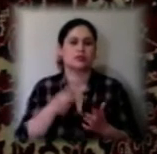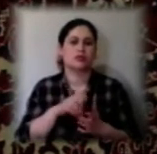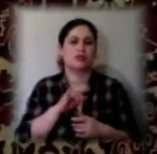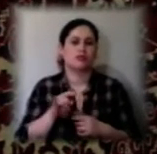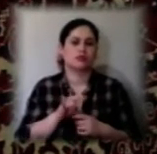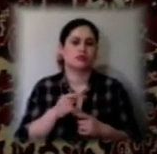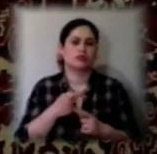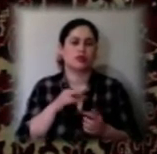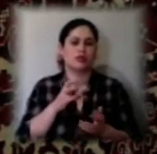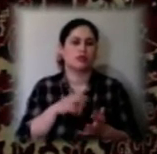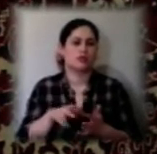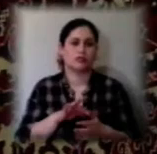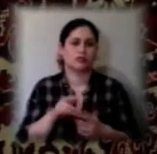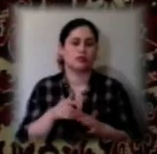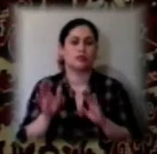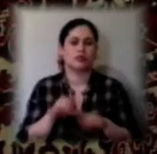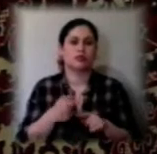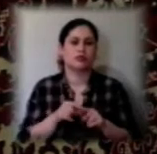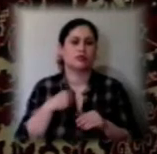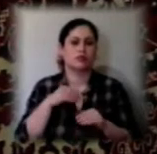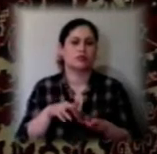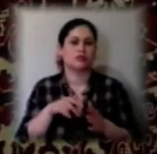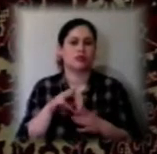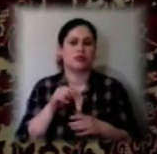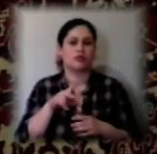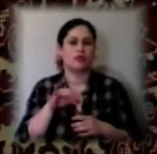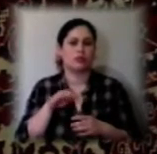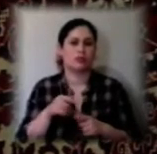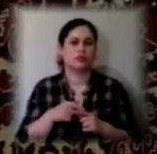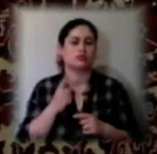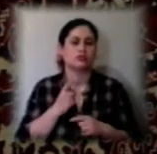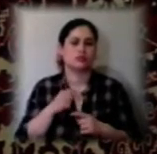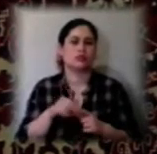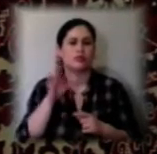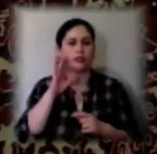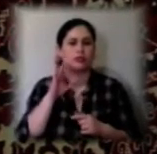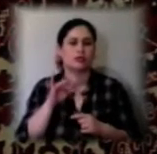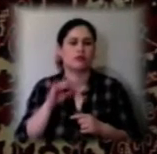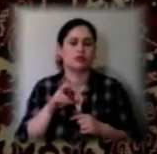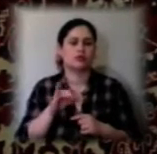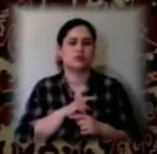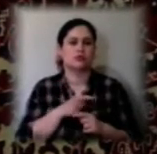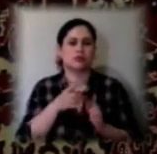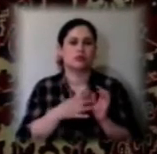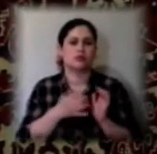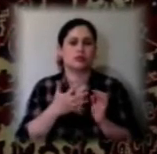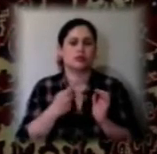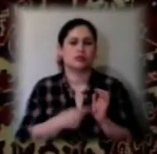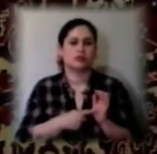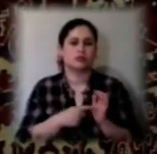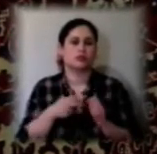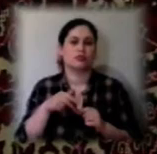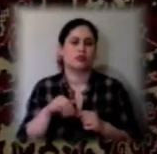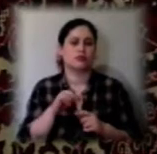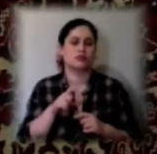пройшов. Після цього я вирішив піти на флот. Служив у підводних силах. 1956 року пішов з флоту.